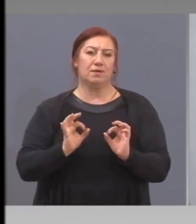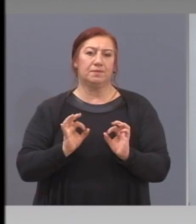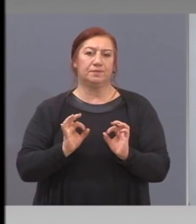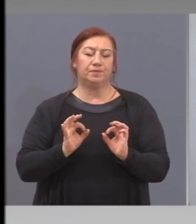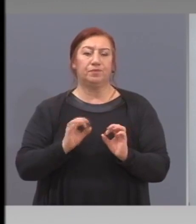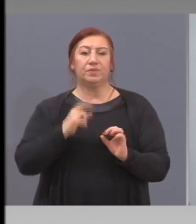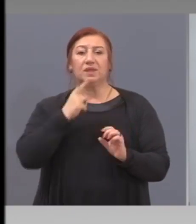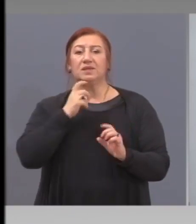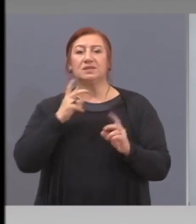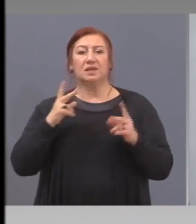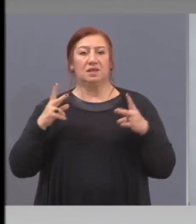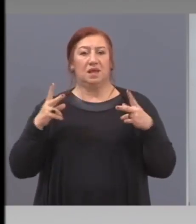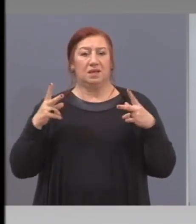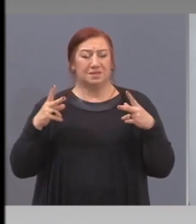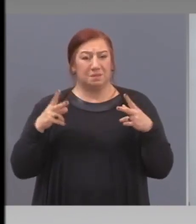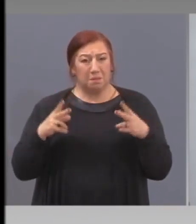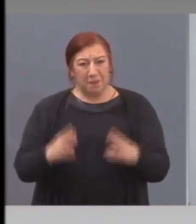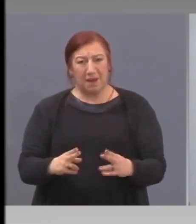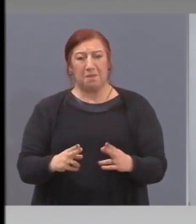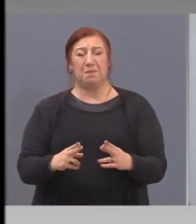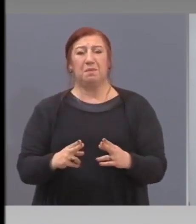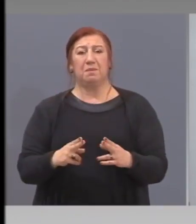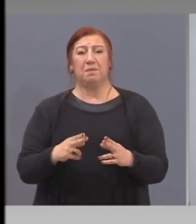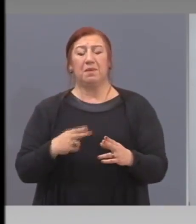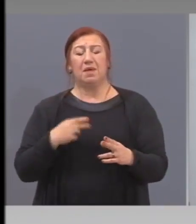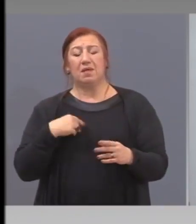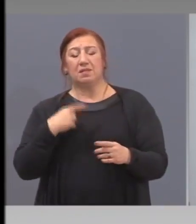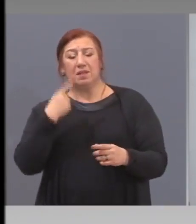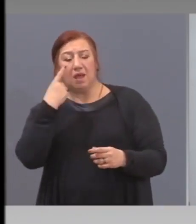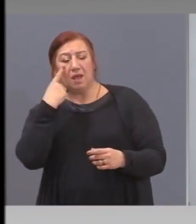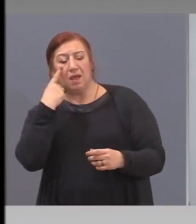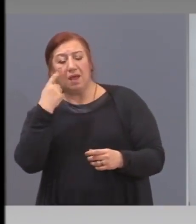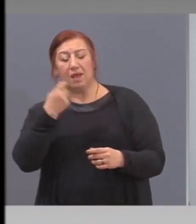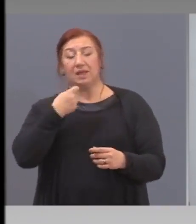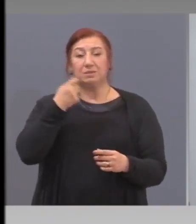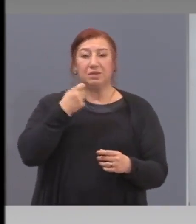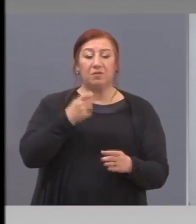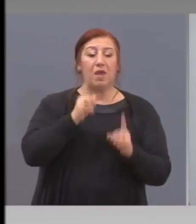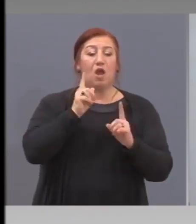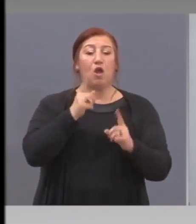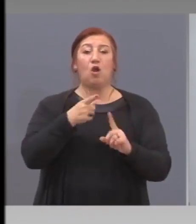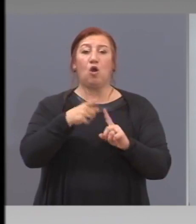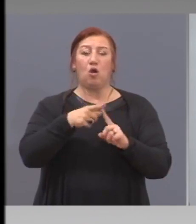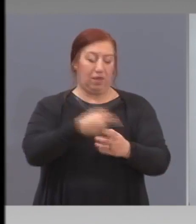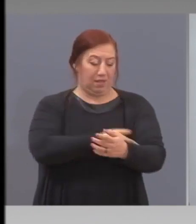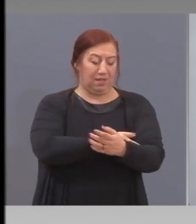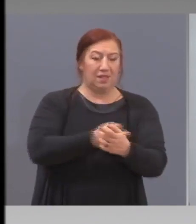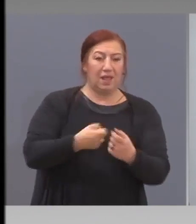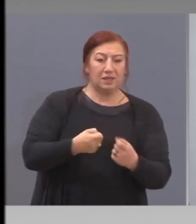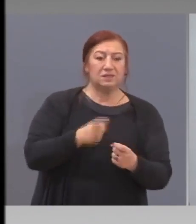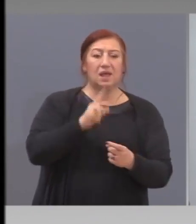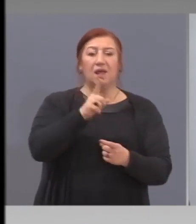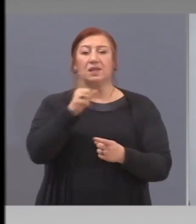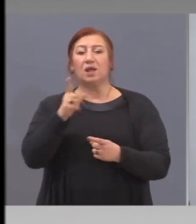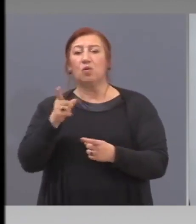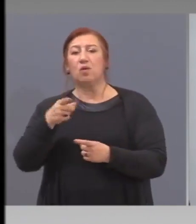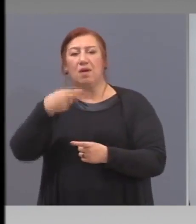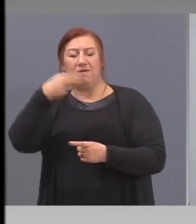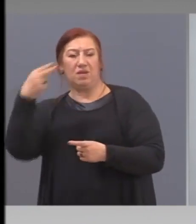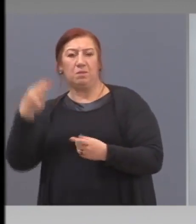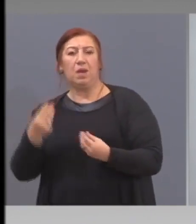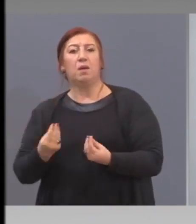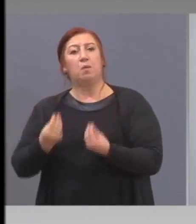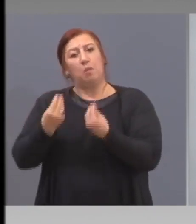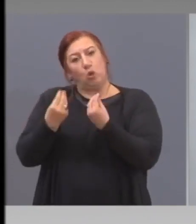За да спреме, да се изпитваме кой тест, на коя организация, на коя фирма е по-добър, по